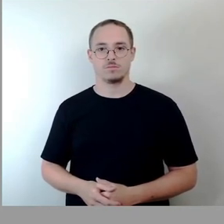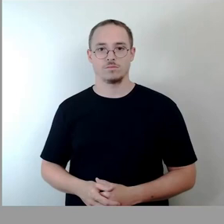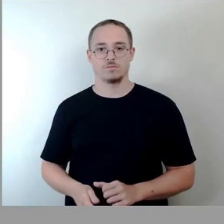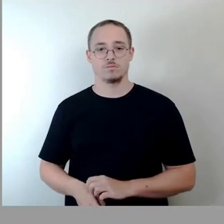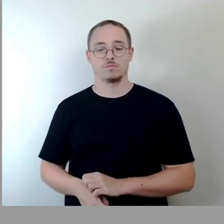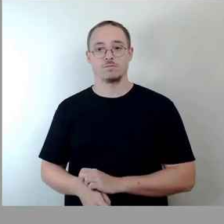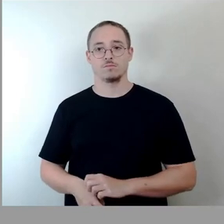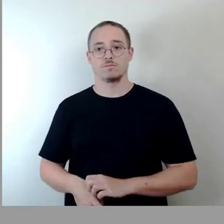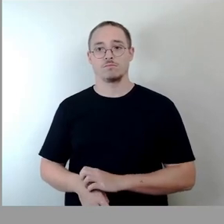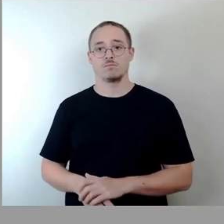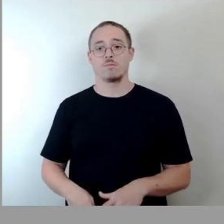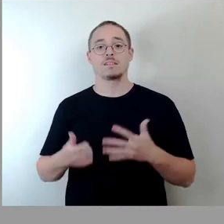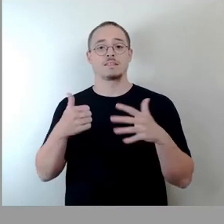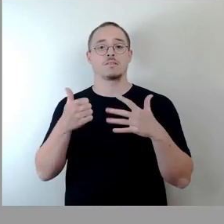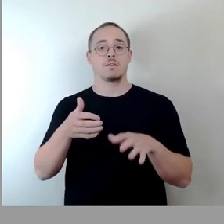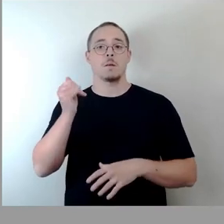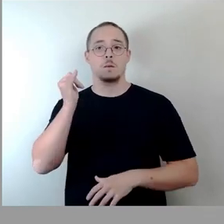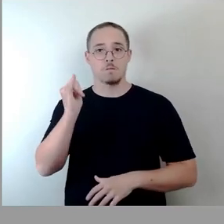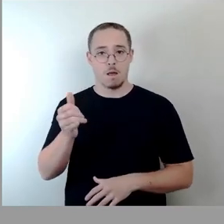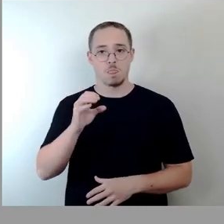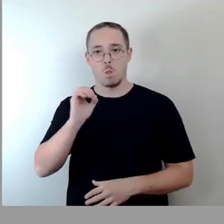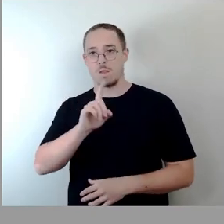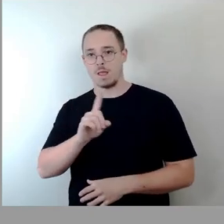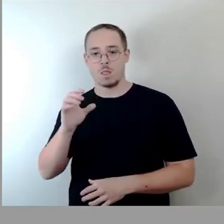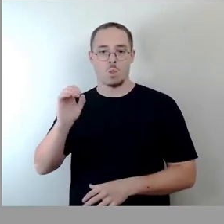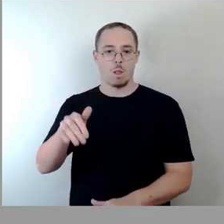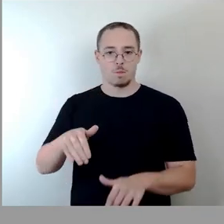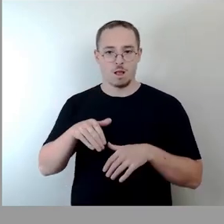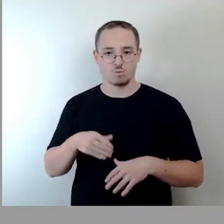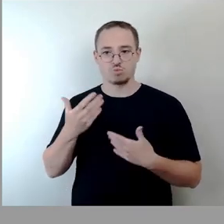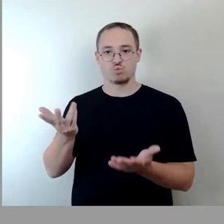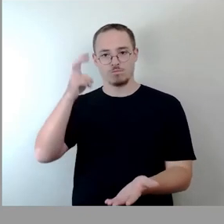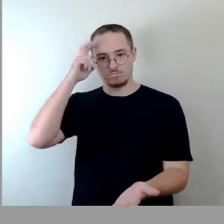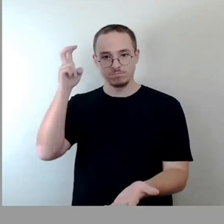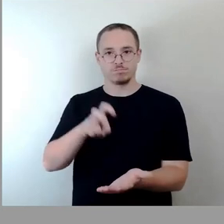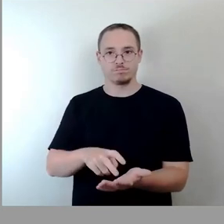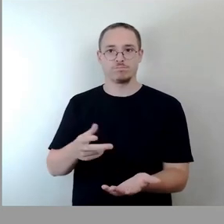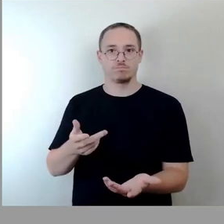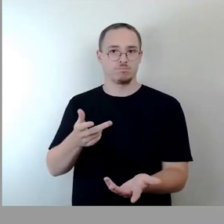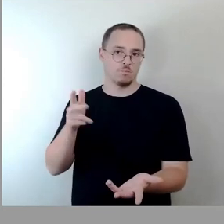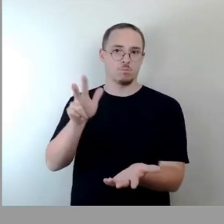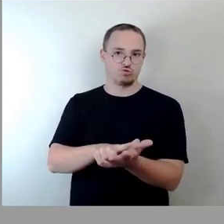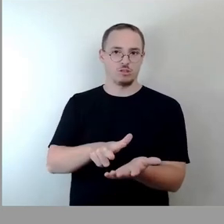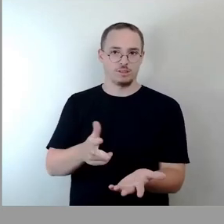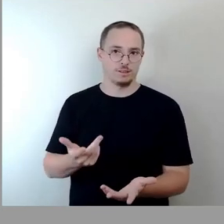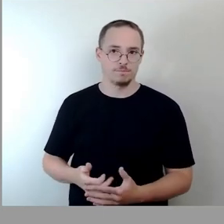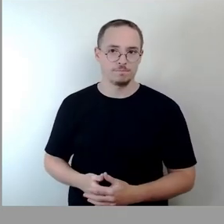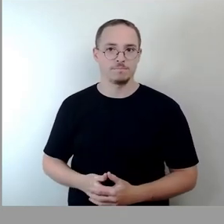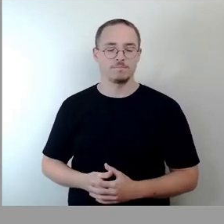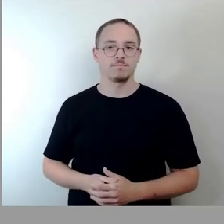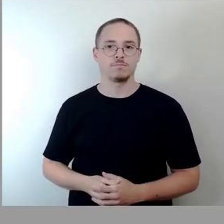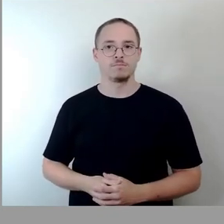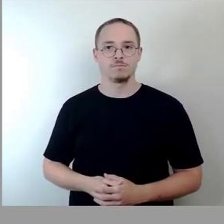Mit 66, ja, null, nein, null, Enthaltung, so bestätigt. Dann gibt es den